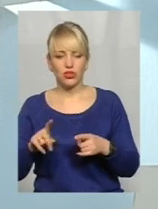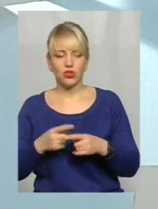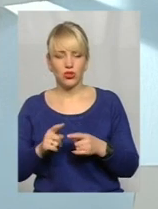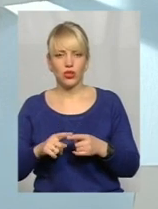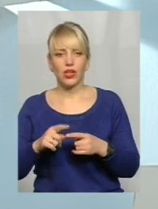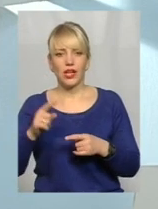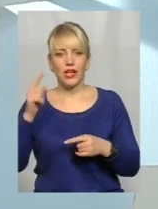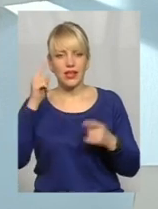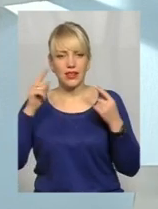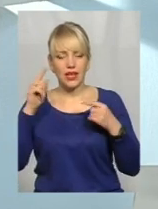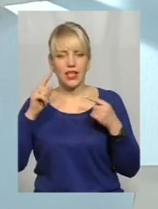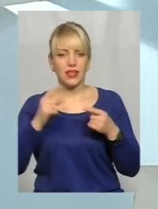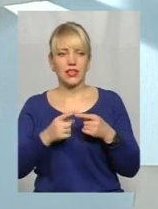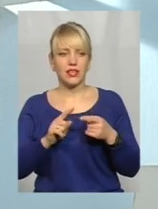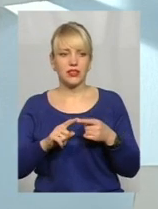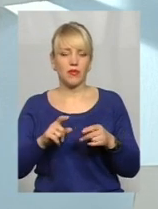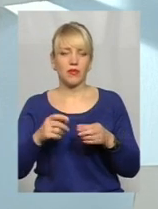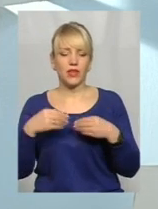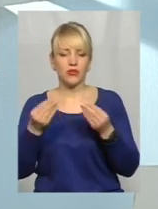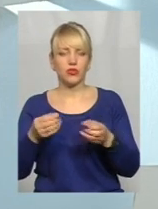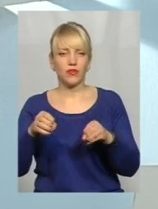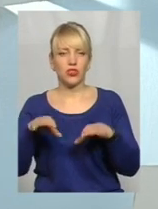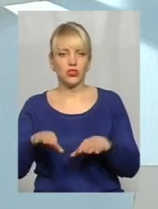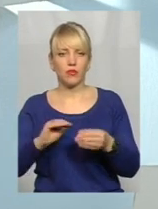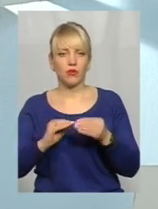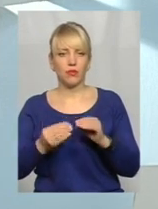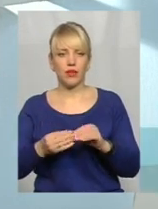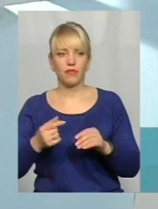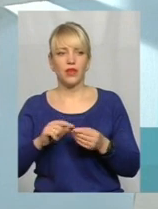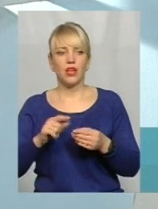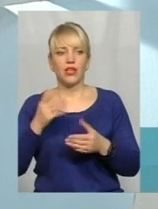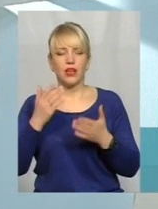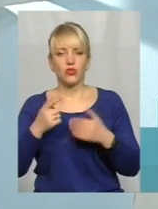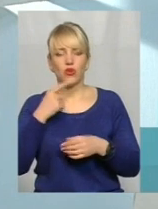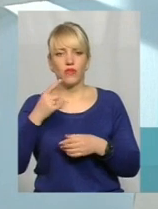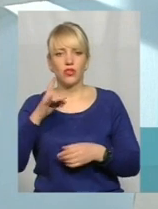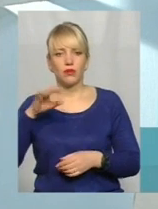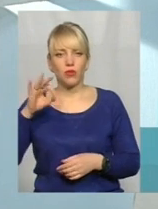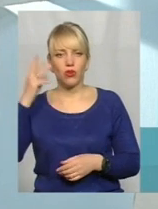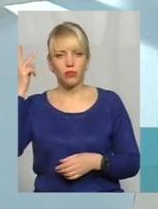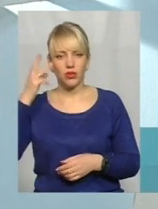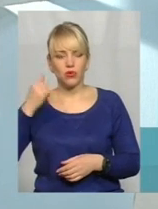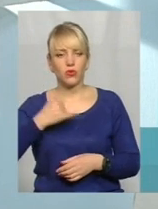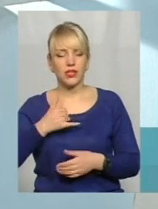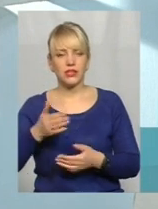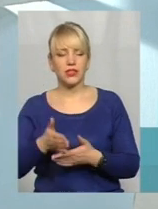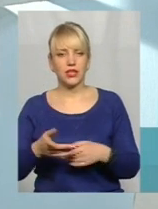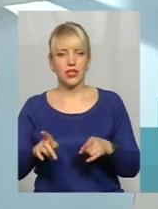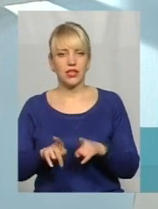рішення до того, як порішити ту чи іншу проблему. Проблем в регіоні дуже вистачає. Тобто якщо ми говоримо про Хмельниччину, то у нас є такі